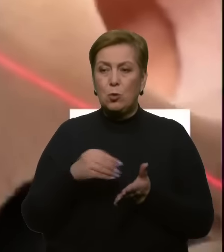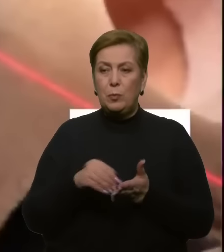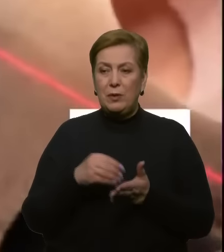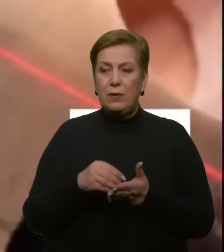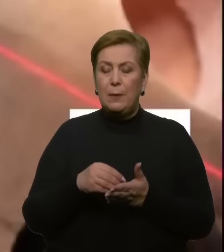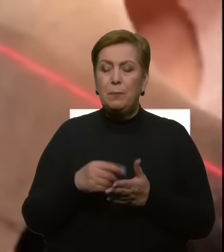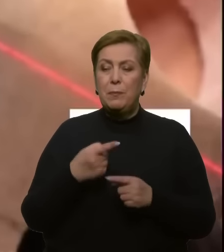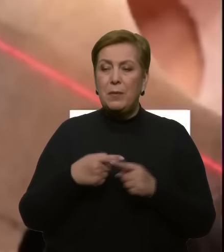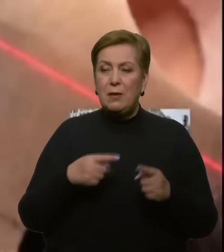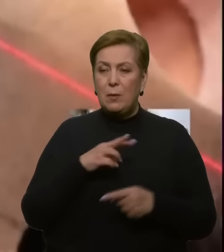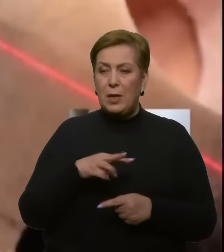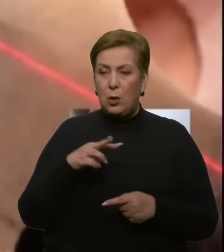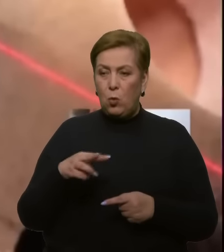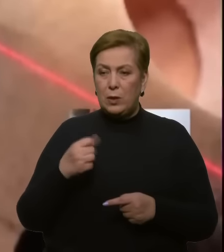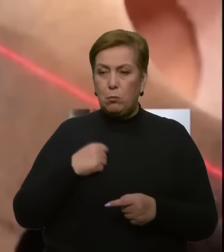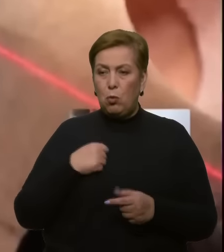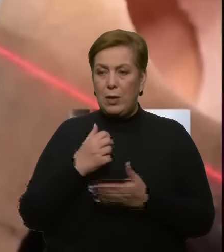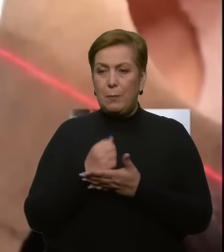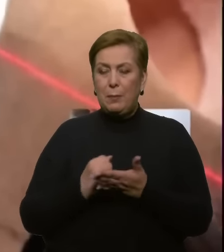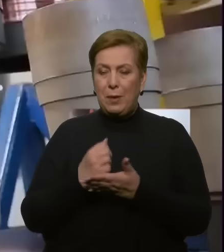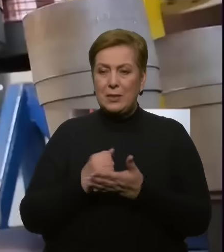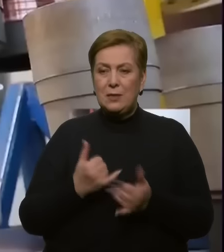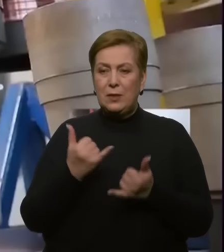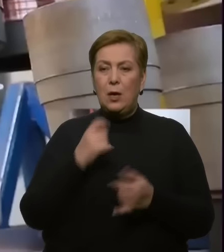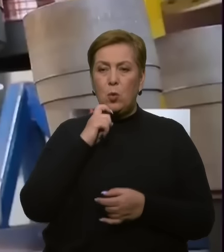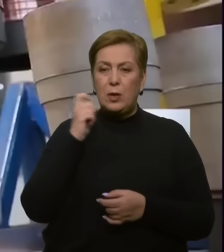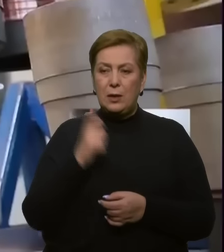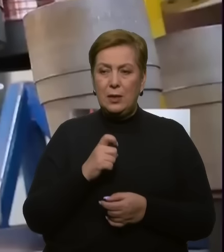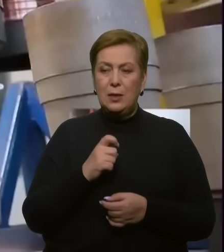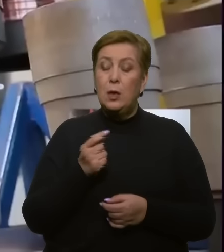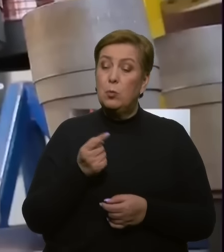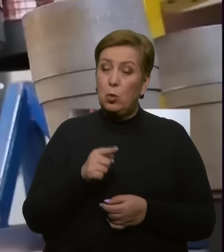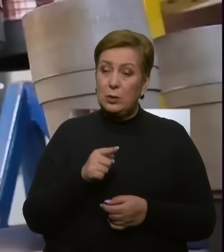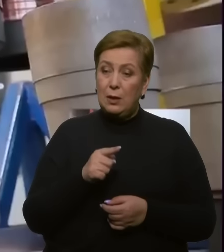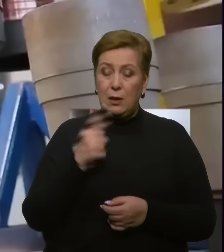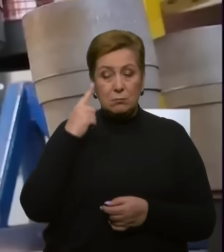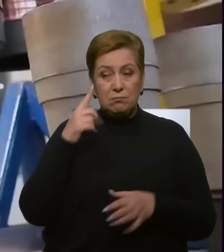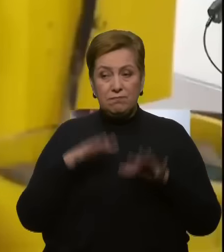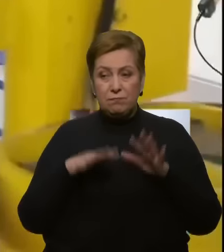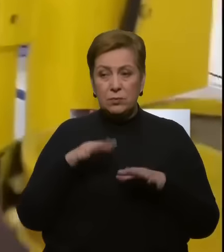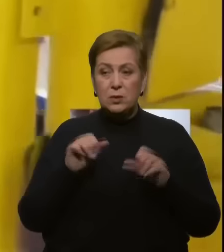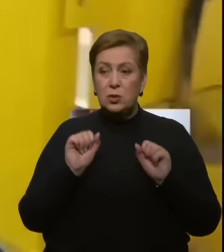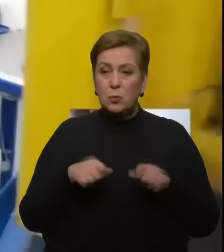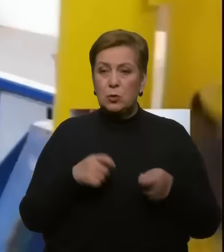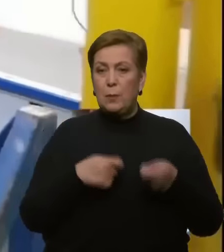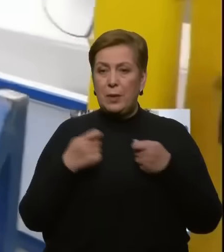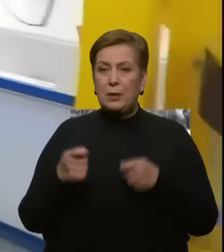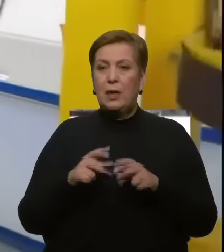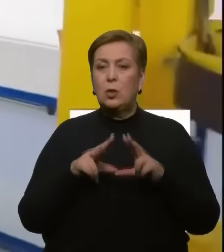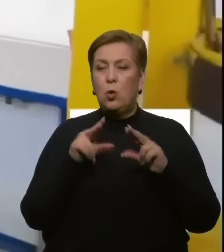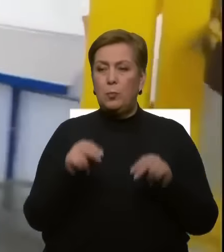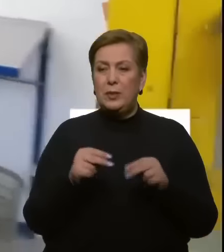України. Проте у листопаді ЄС проінформував держави-членки, що навряд чи зможе передати Україні обіцяну кількість